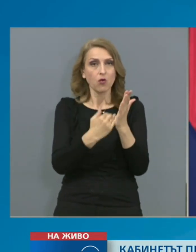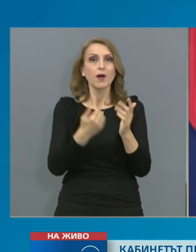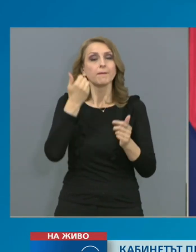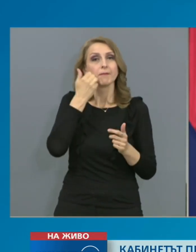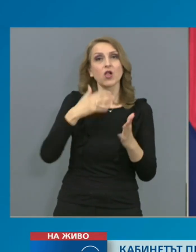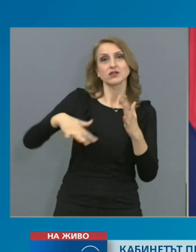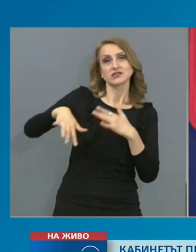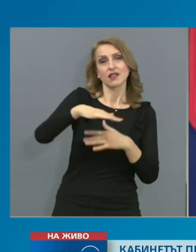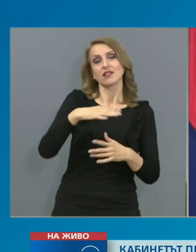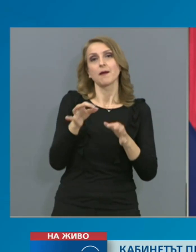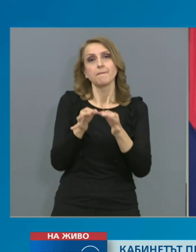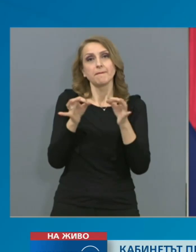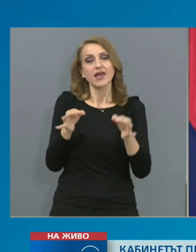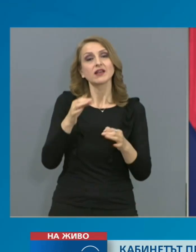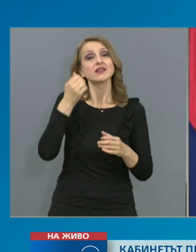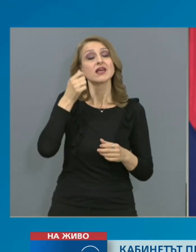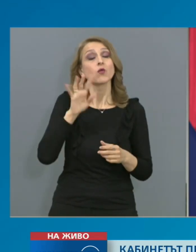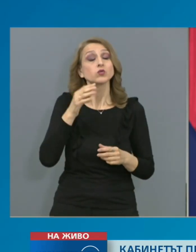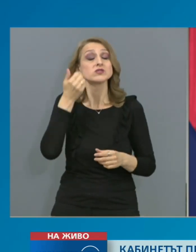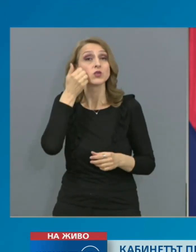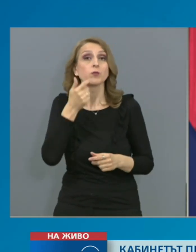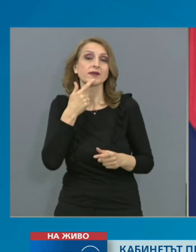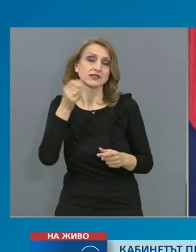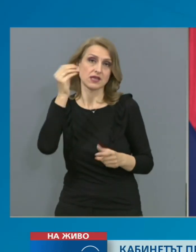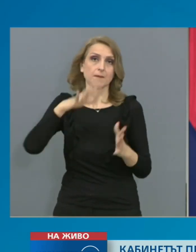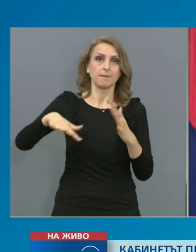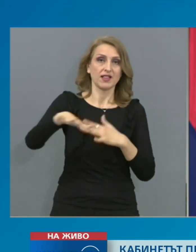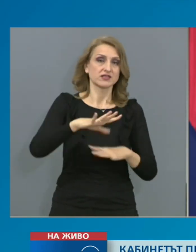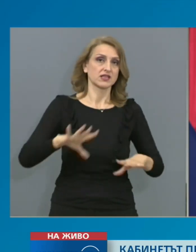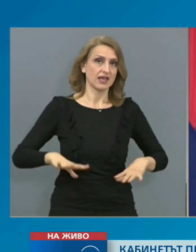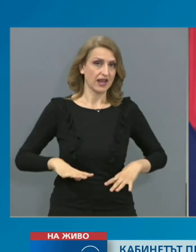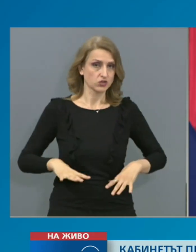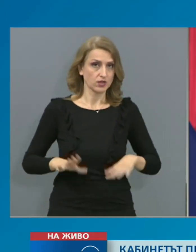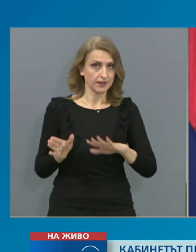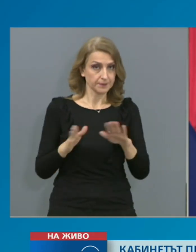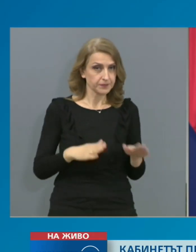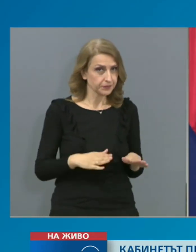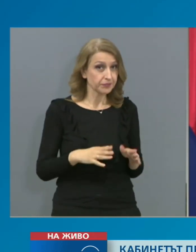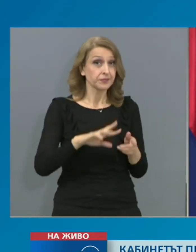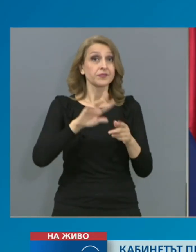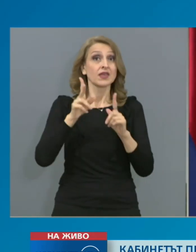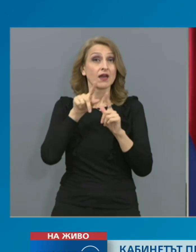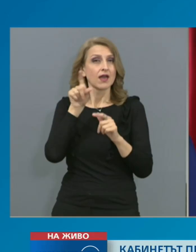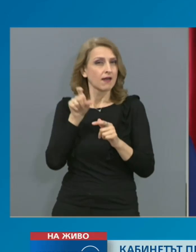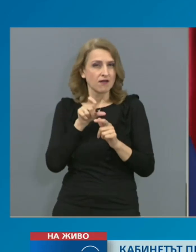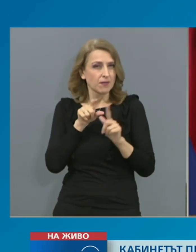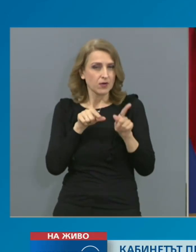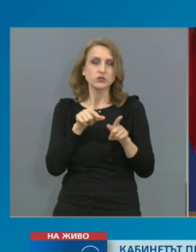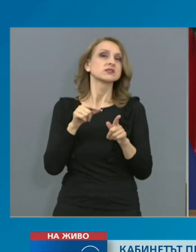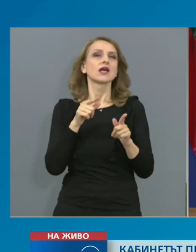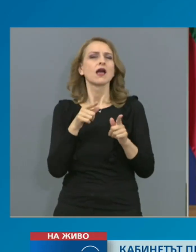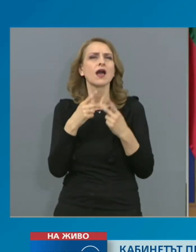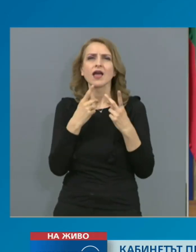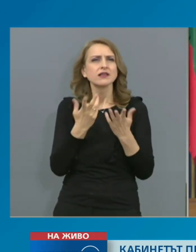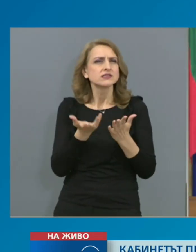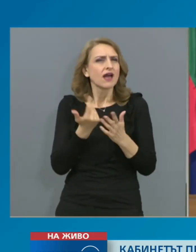е предложило. Последен и единствен въпрос. Благодаря ви, господин Горанов. Излиза ли чисто юридически, че закона за извънредното